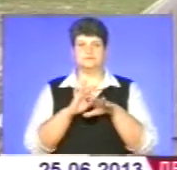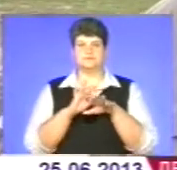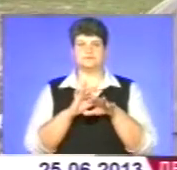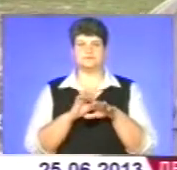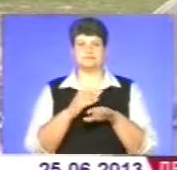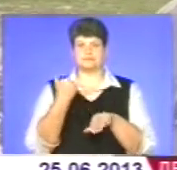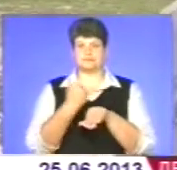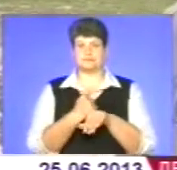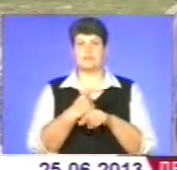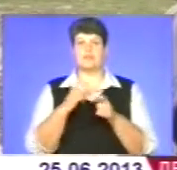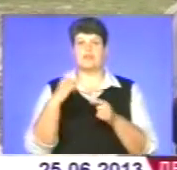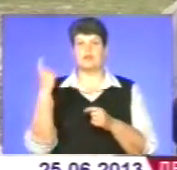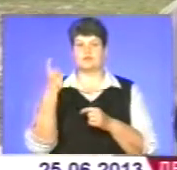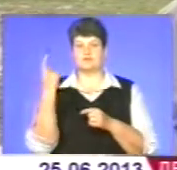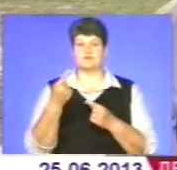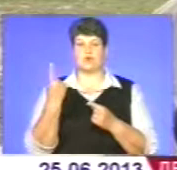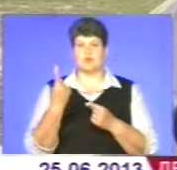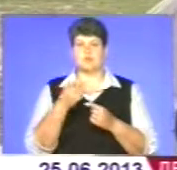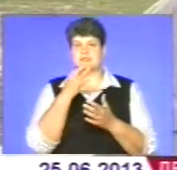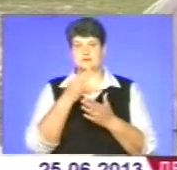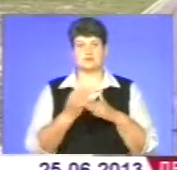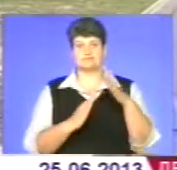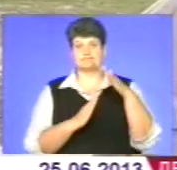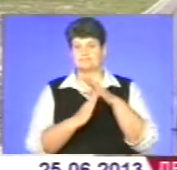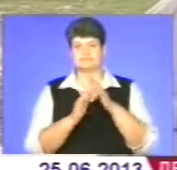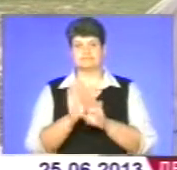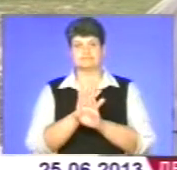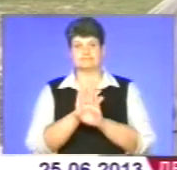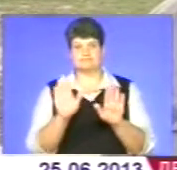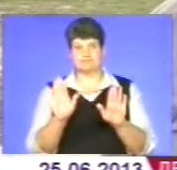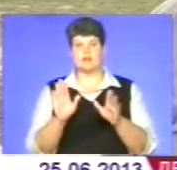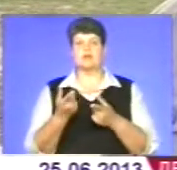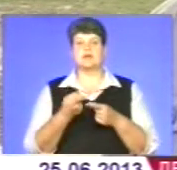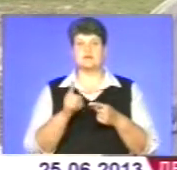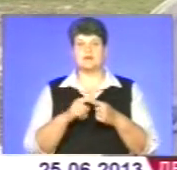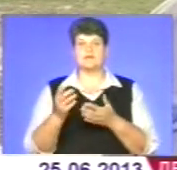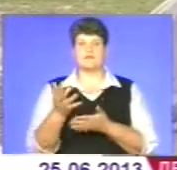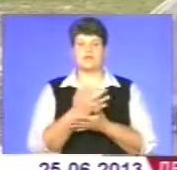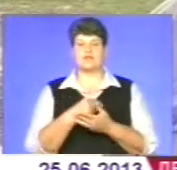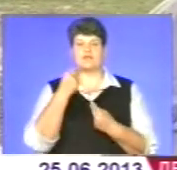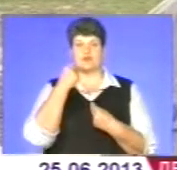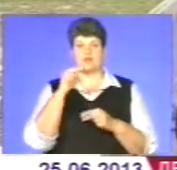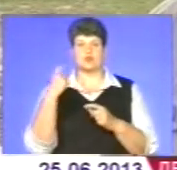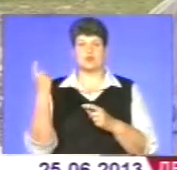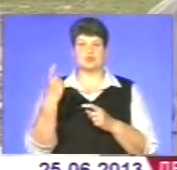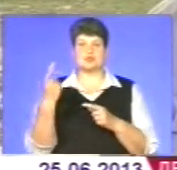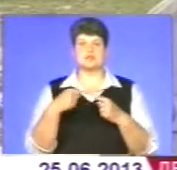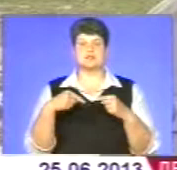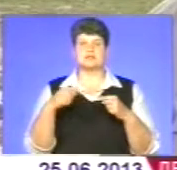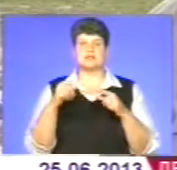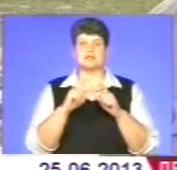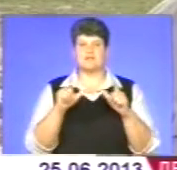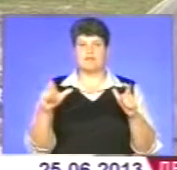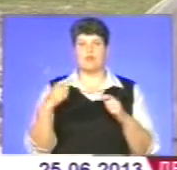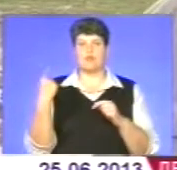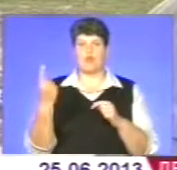Сказати, що це вже все потолок? Мабуть, це ні, тому що якраз урожай в кращих господарствах області є яскравим підтвердженням